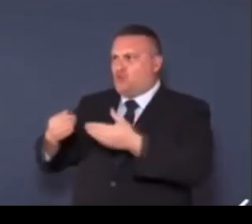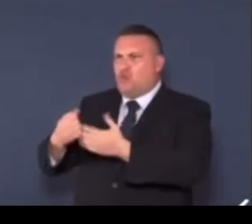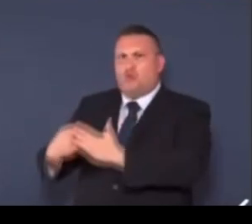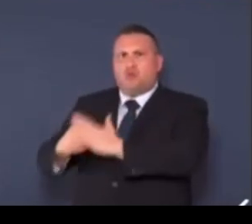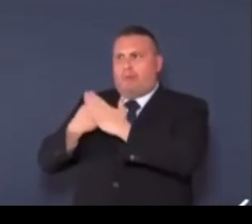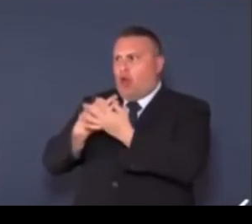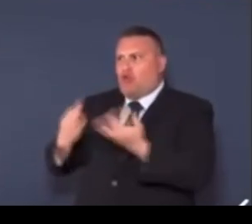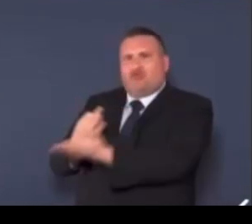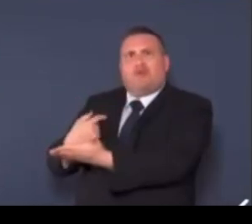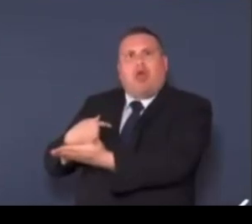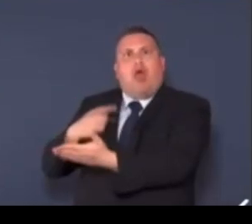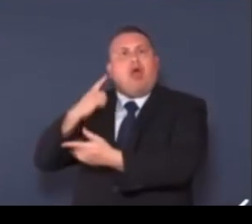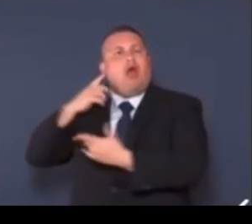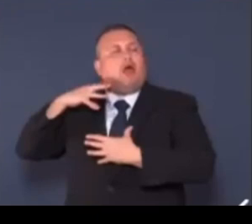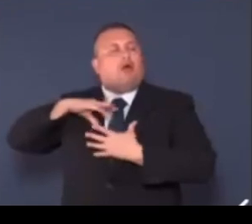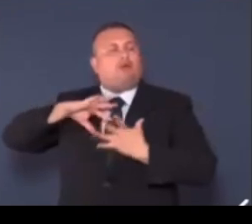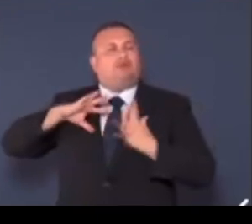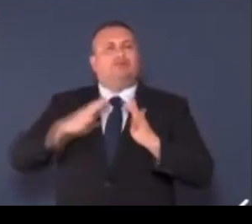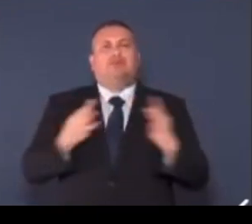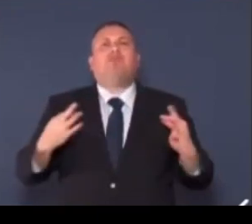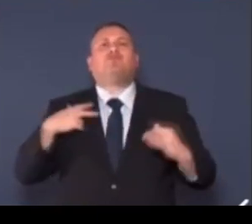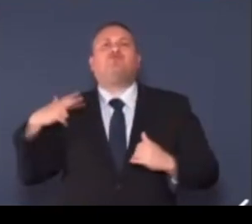preziose risorse per l'intera società.